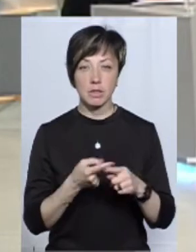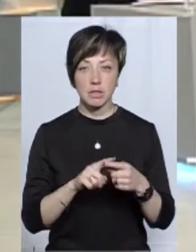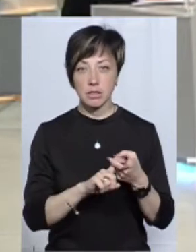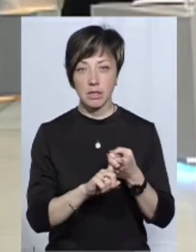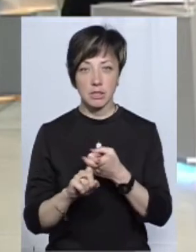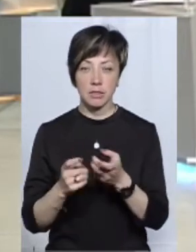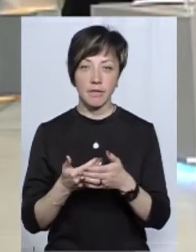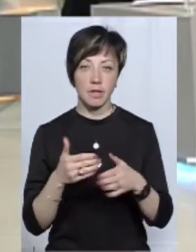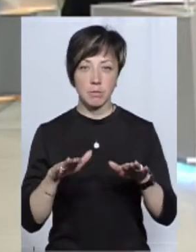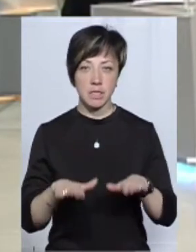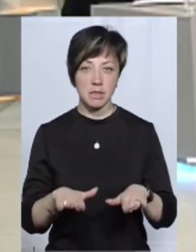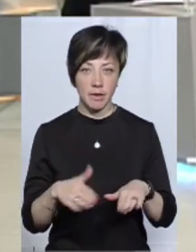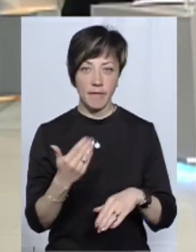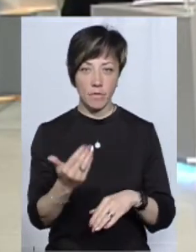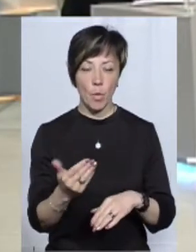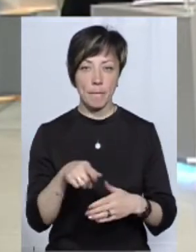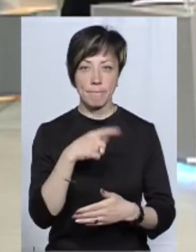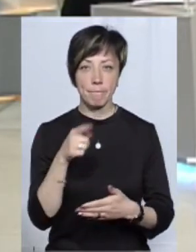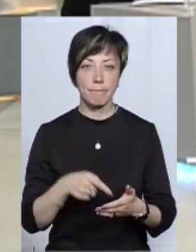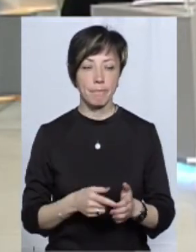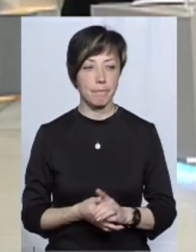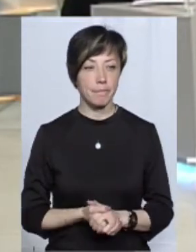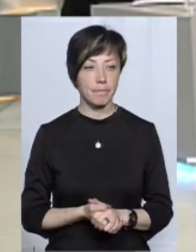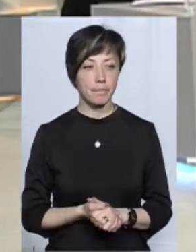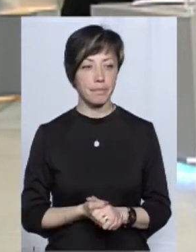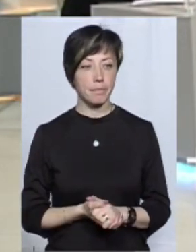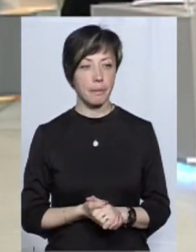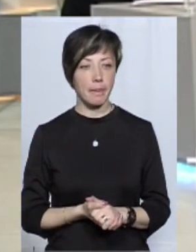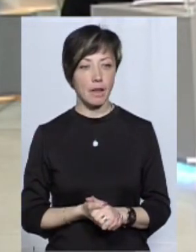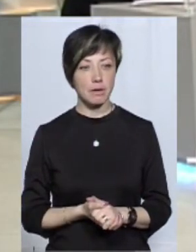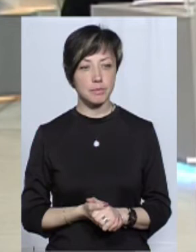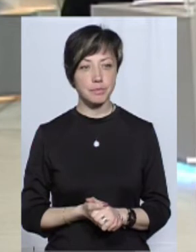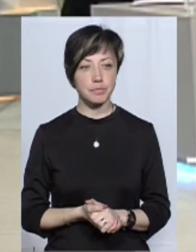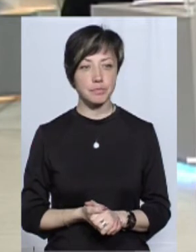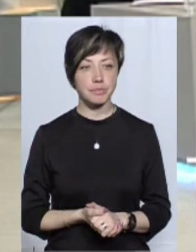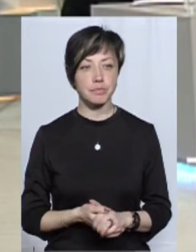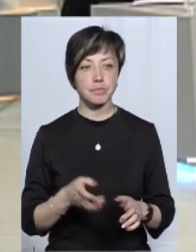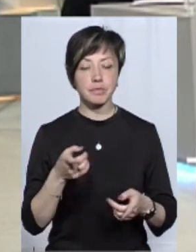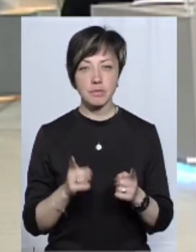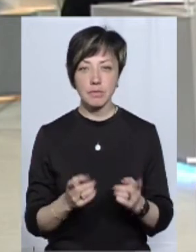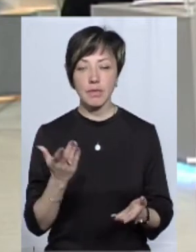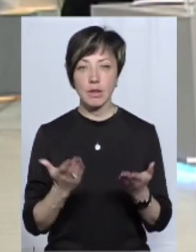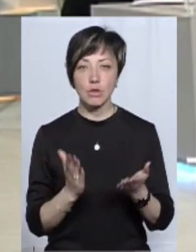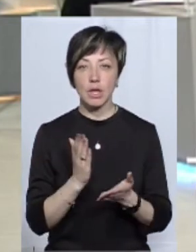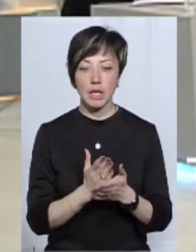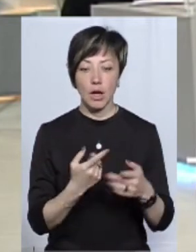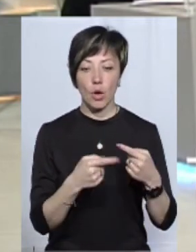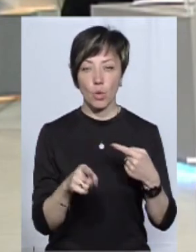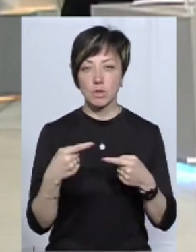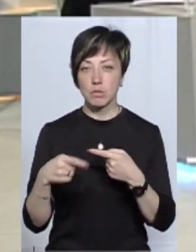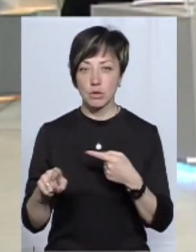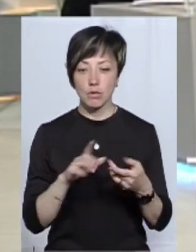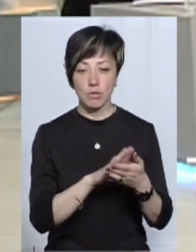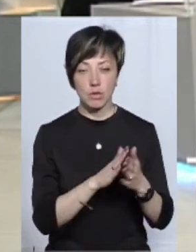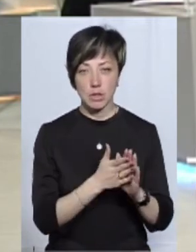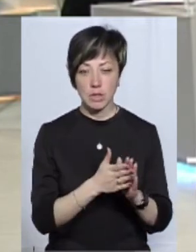чи це залежить від місцевої митниці? Ну, звичайно, якщо є розбіжності в позиціях, так би